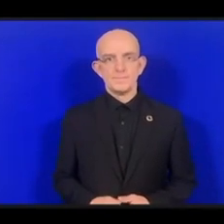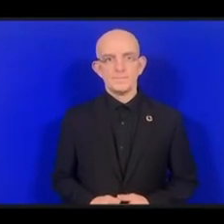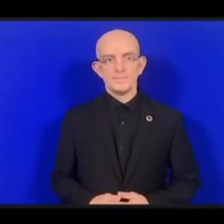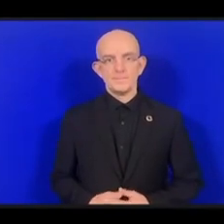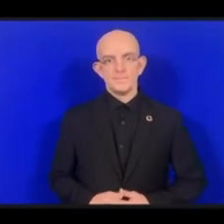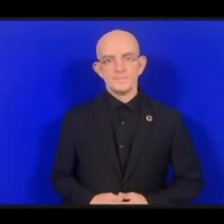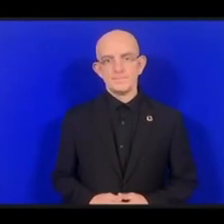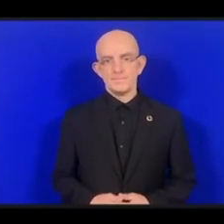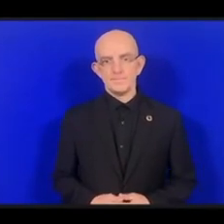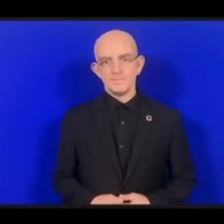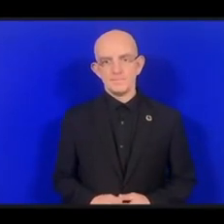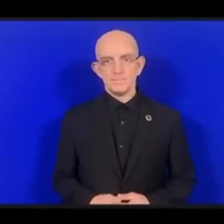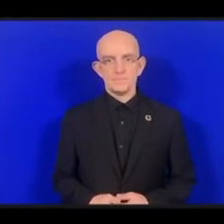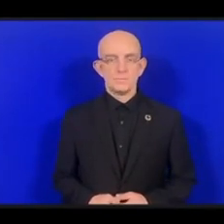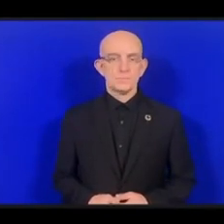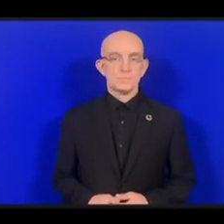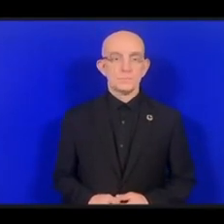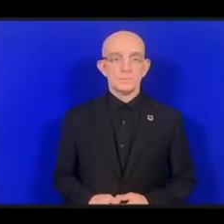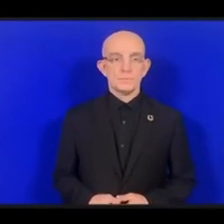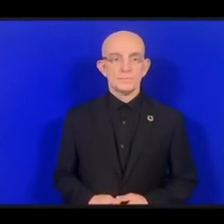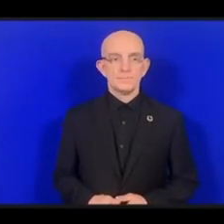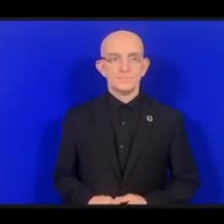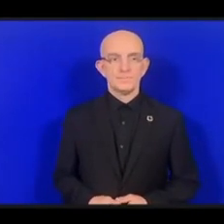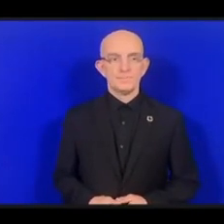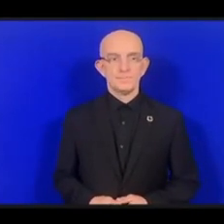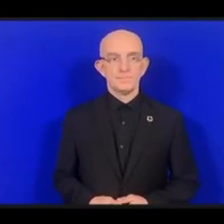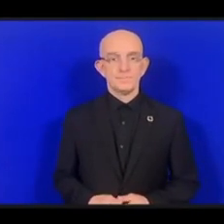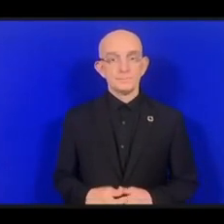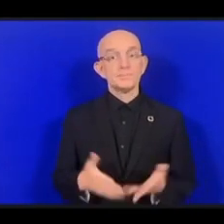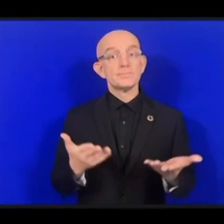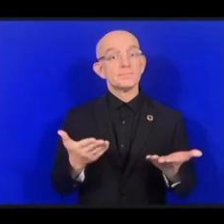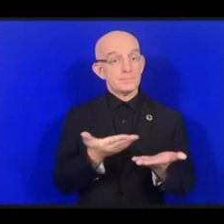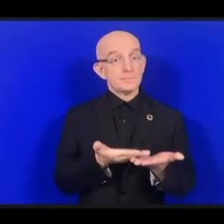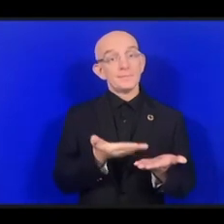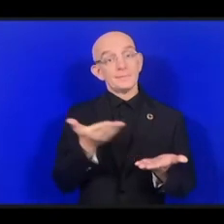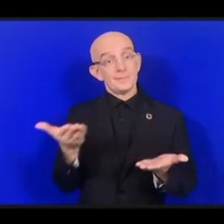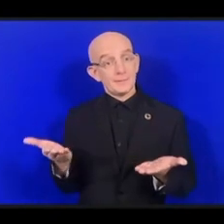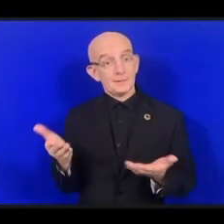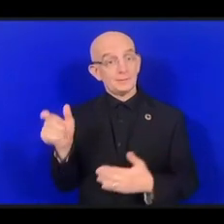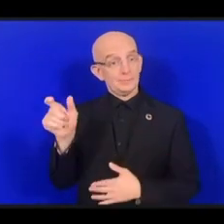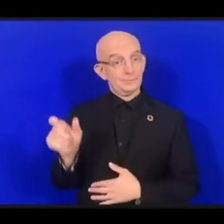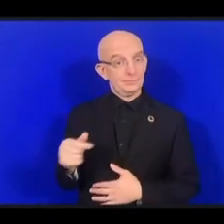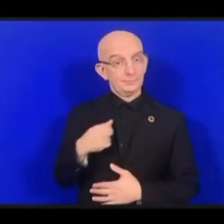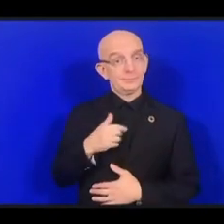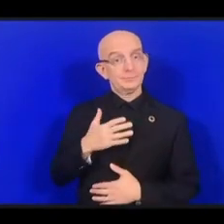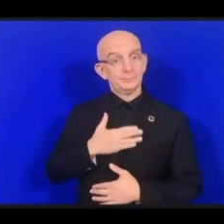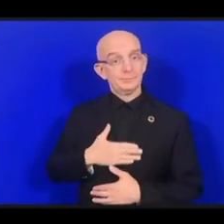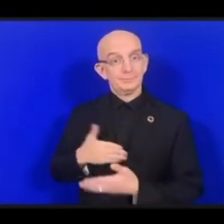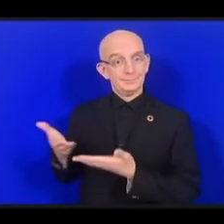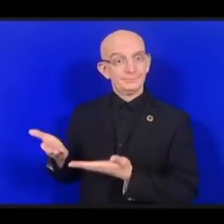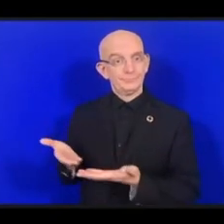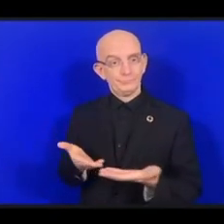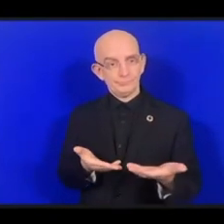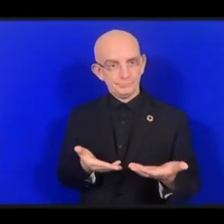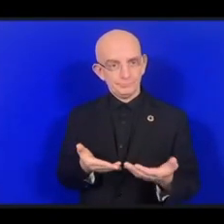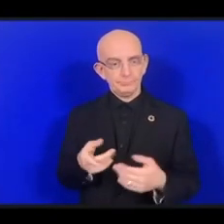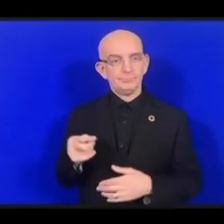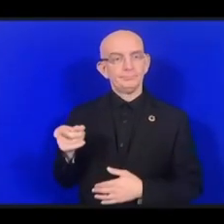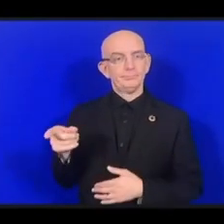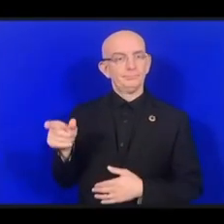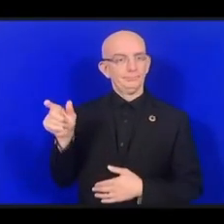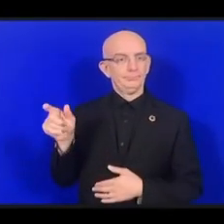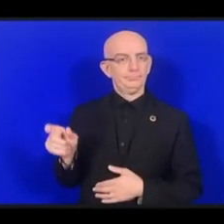Хочу пригласить госпожу Тережино Альвес Брита,